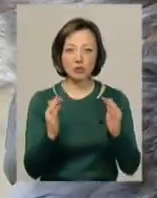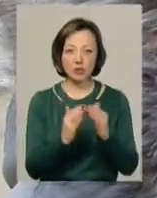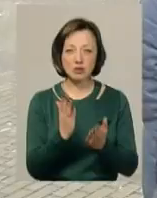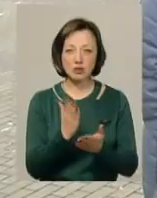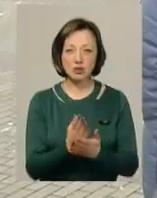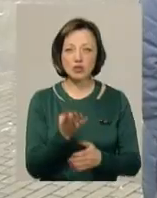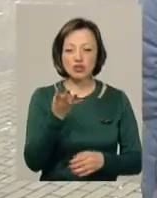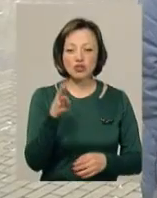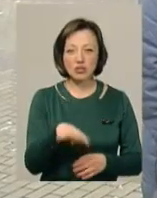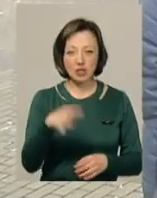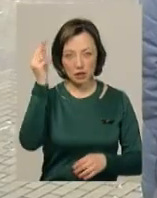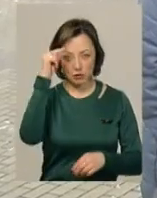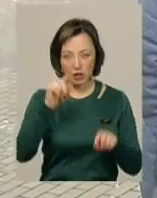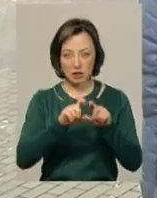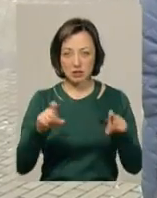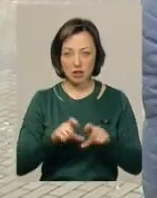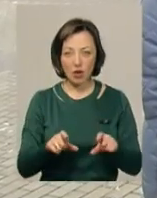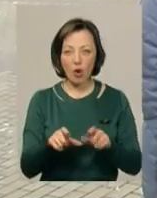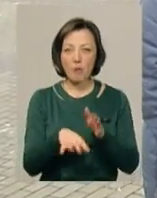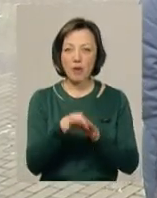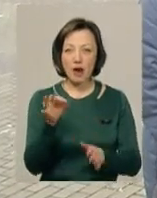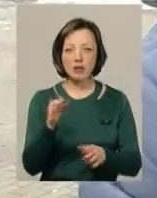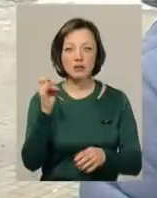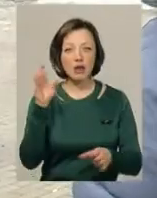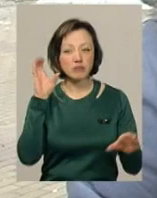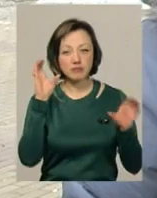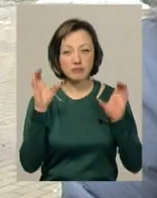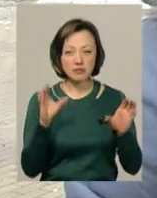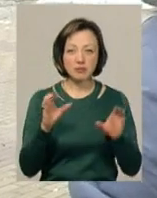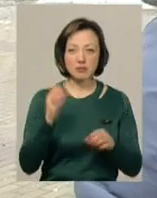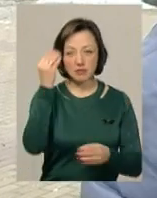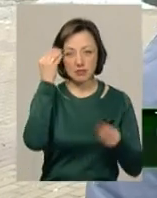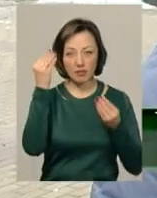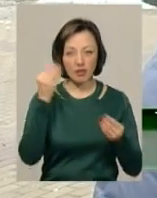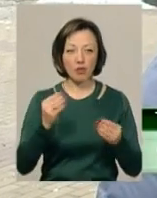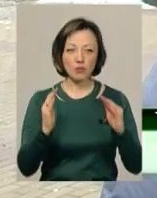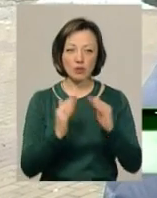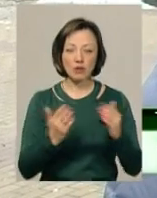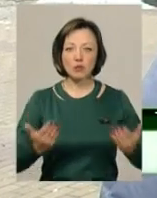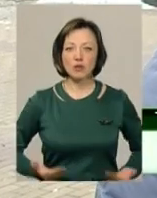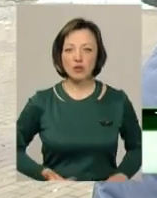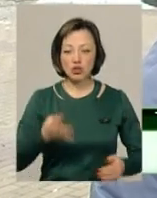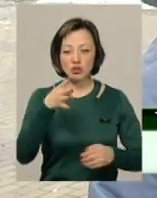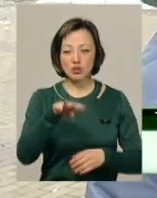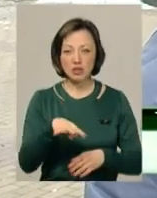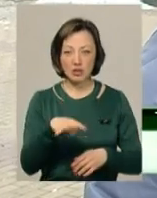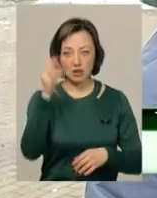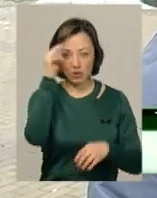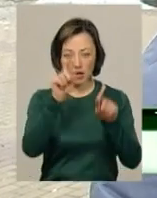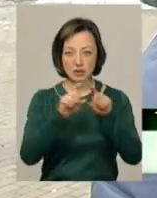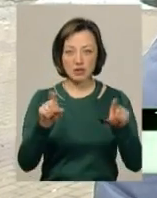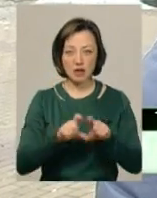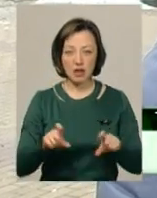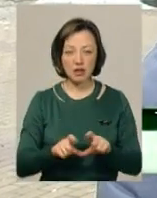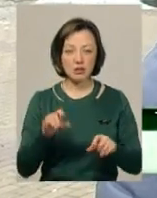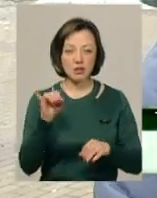знаходиться чотири навчальних заклади. Школу обирала за відгуками. У будинку, де ми проживаємо, біля нього знаходяться чотири навчальних заклади. І